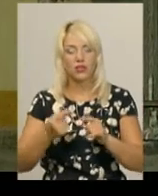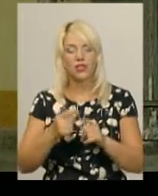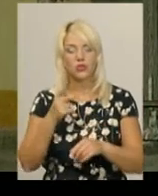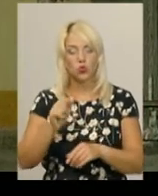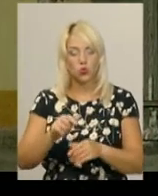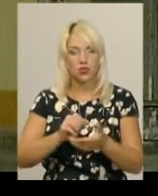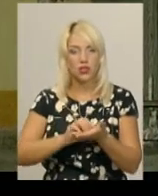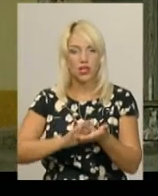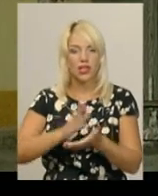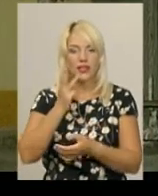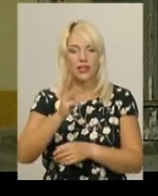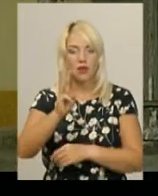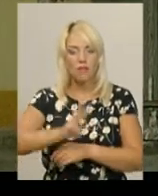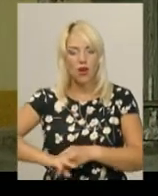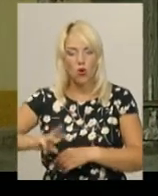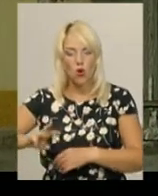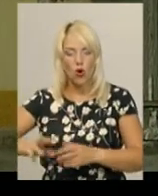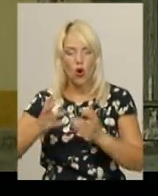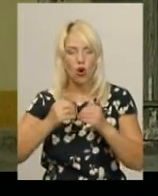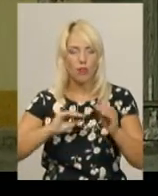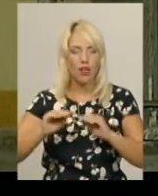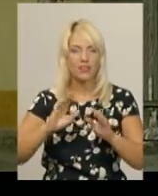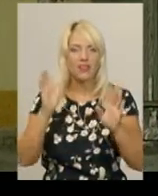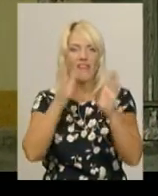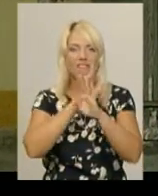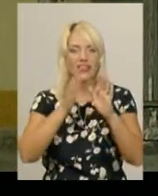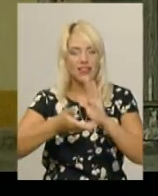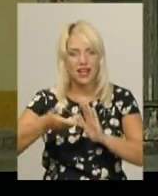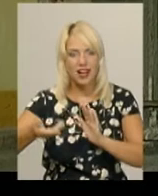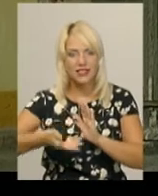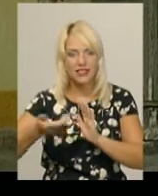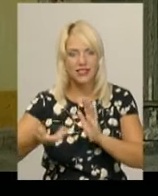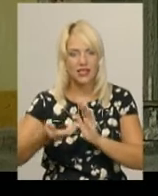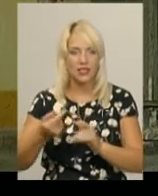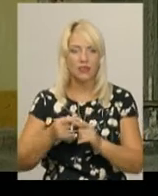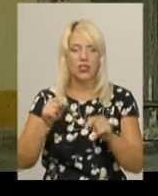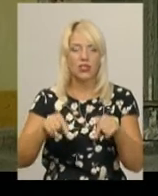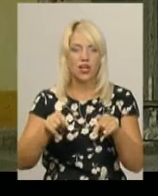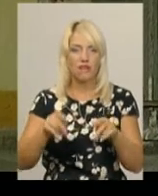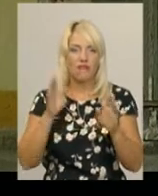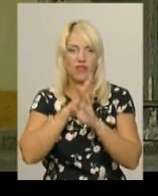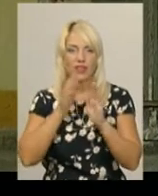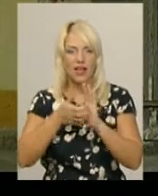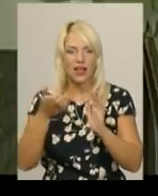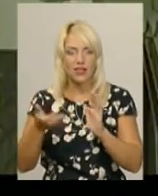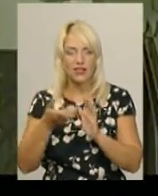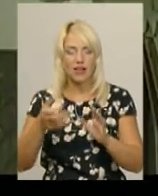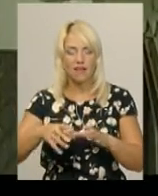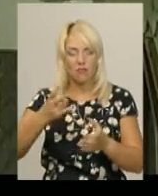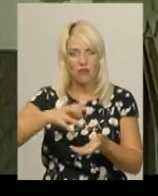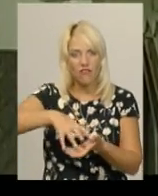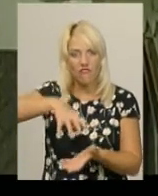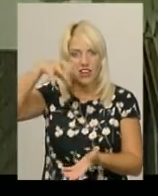вентиляційні обладнання, дуже складне обладнання, притошна вентиляція, витяжна. По